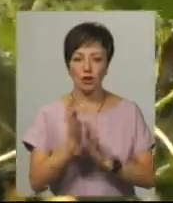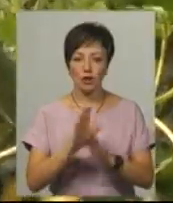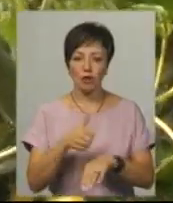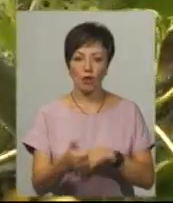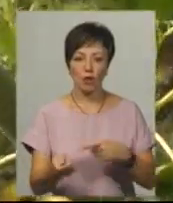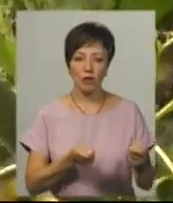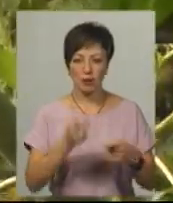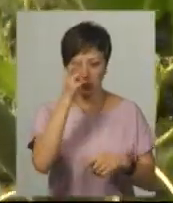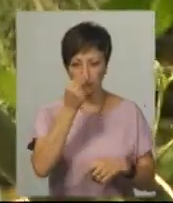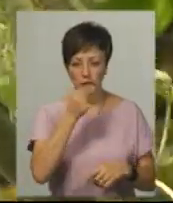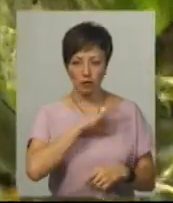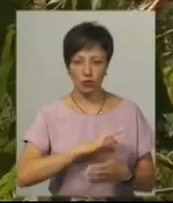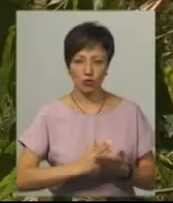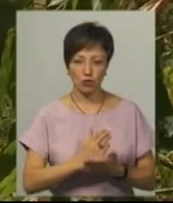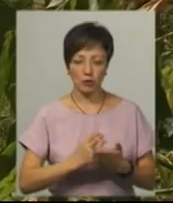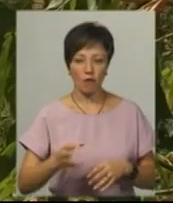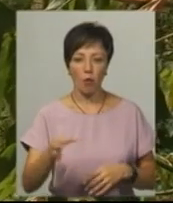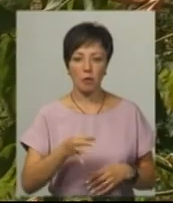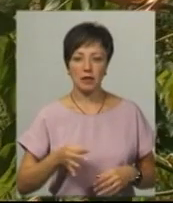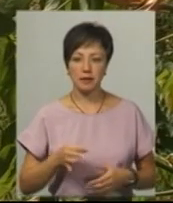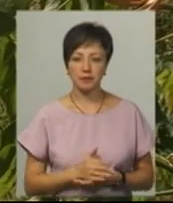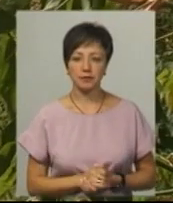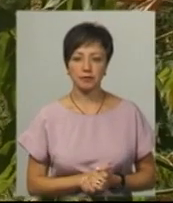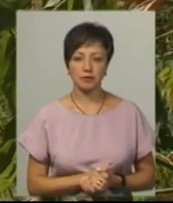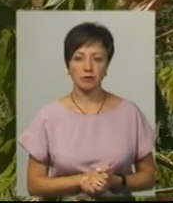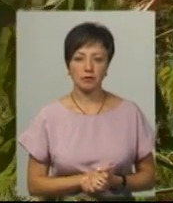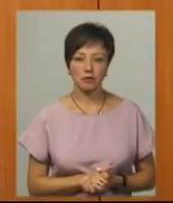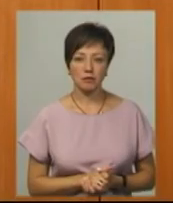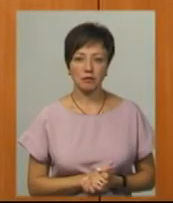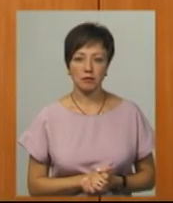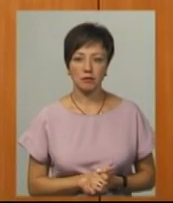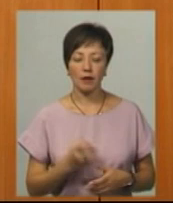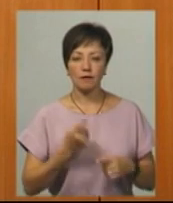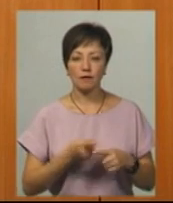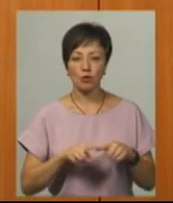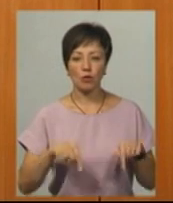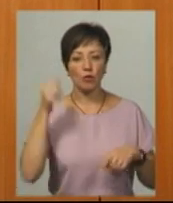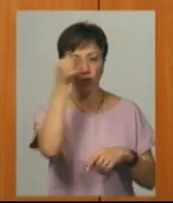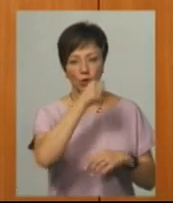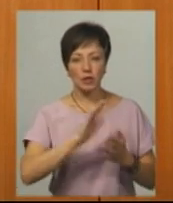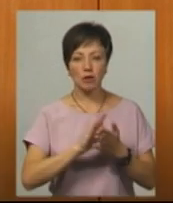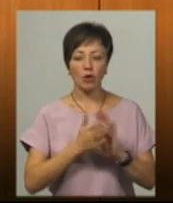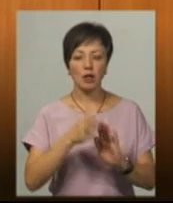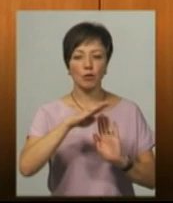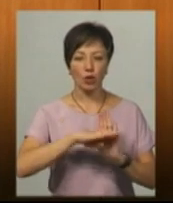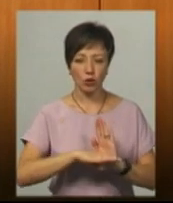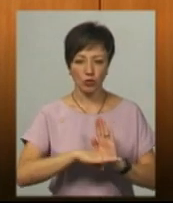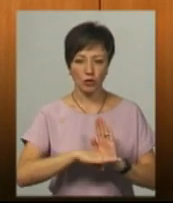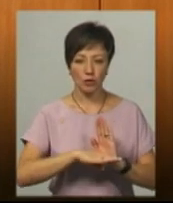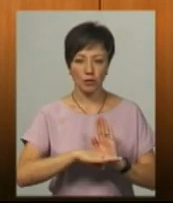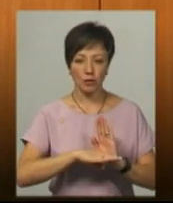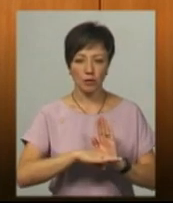управління Держпродспоживслужби у Хмельницькій області Віра Моташко. У цьому році ситуація погіршується.